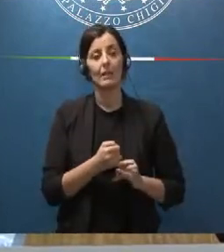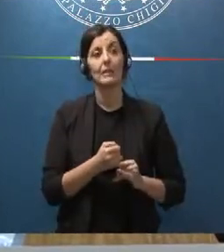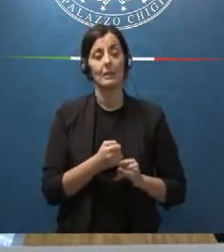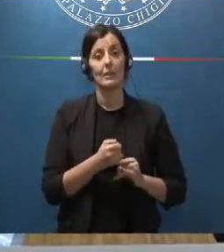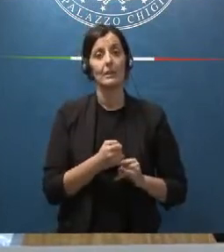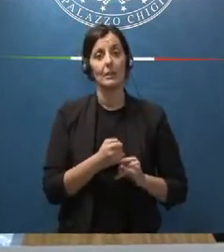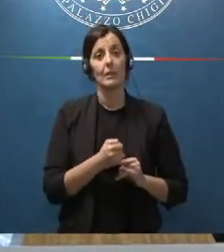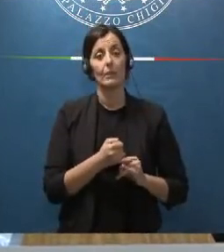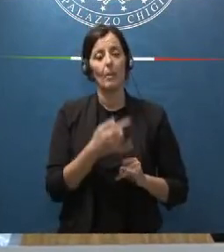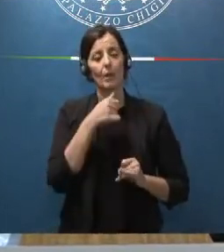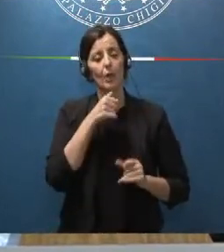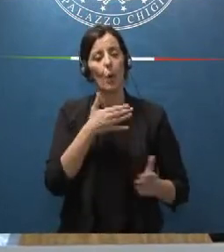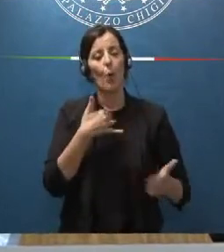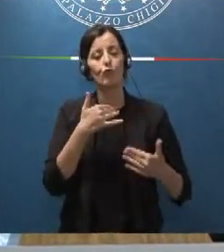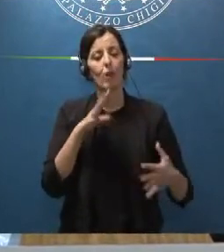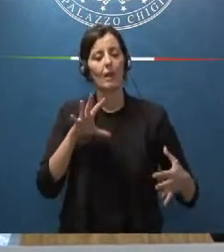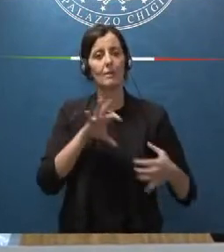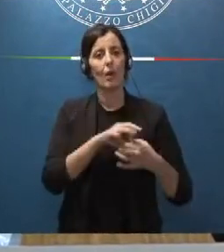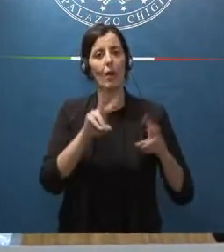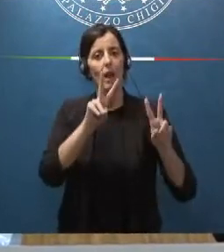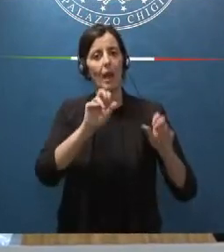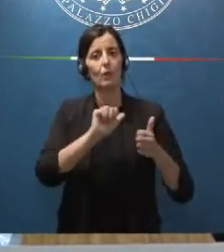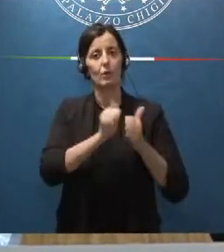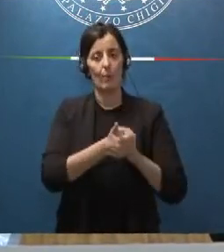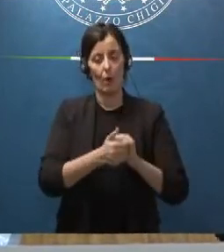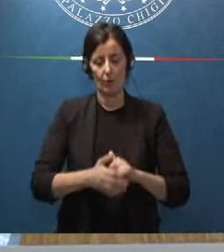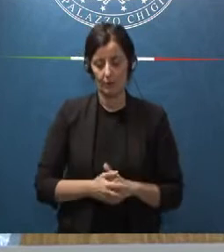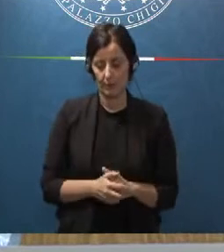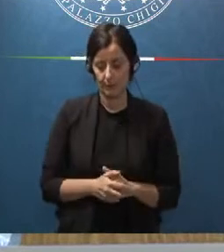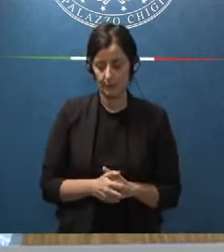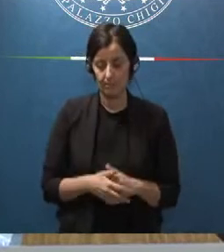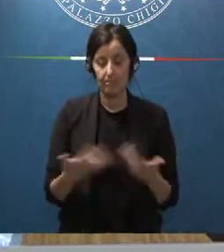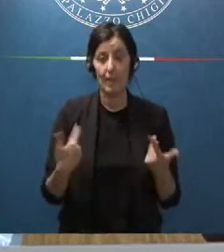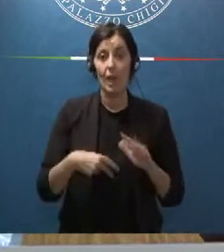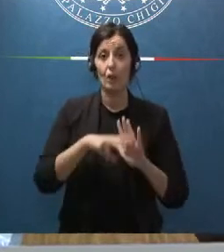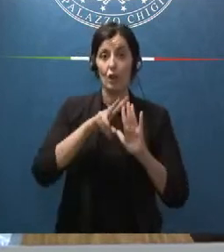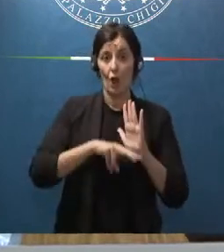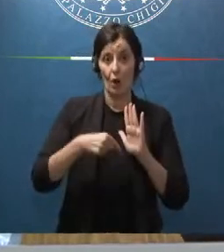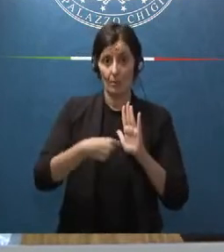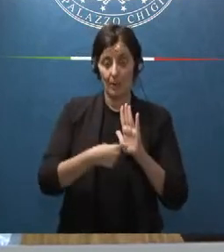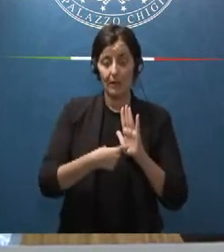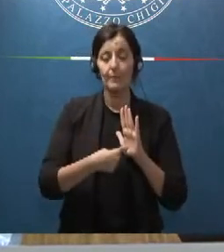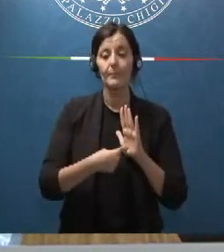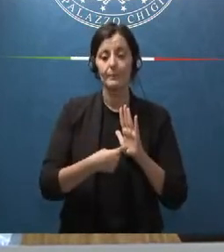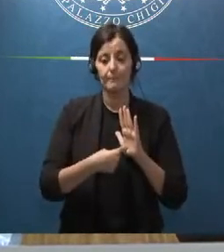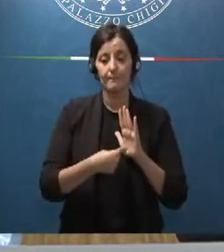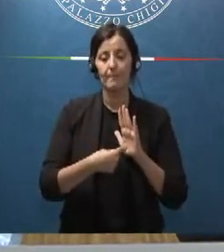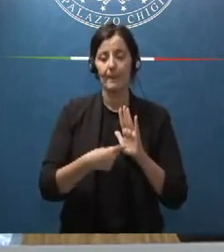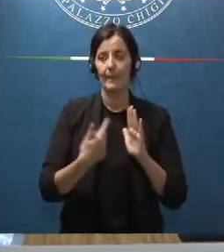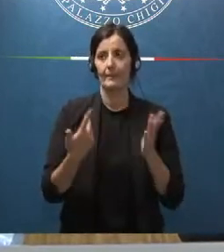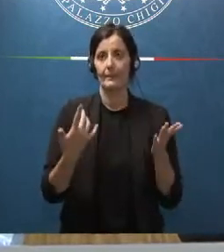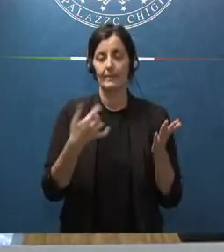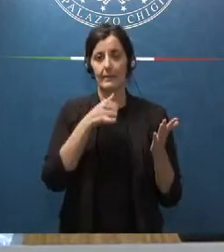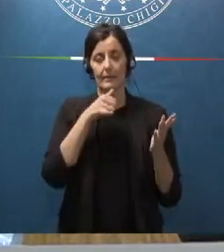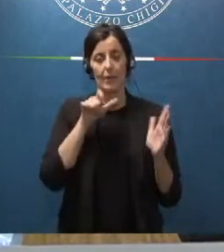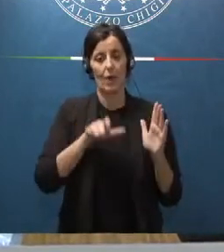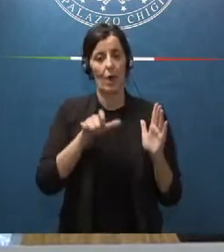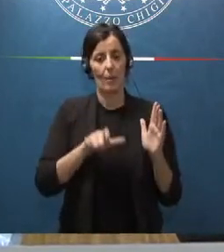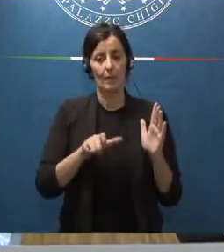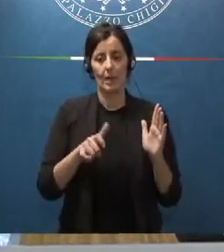urgenza in materia di sport i presupposti di queste norme sono collegate alla necessità di